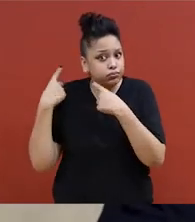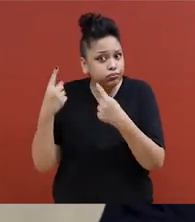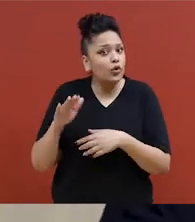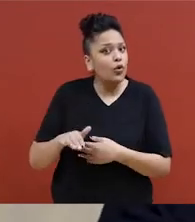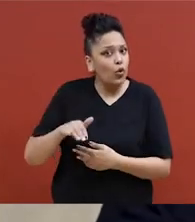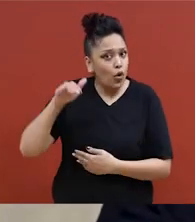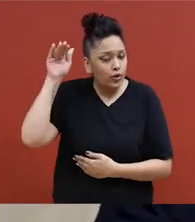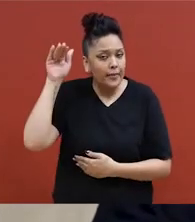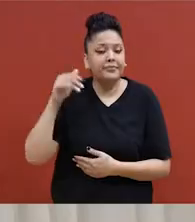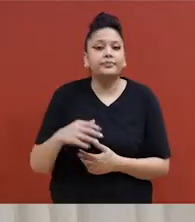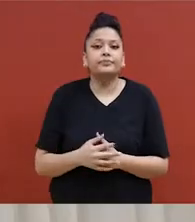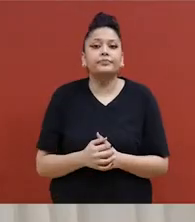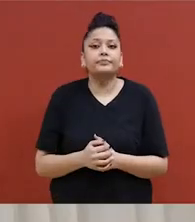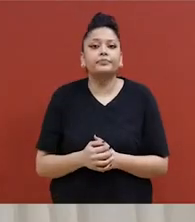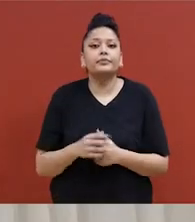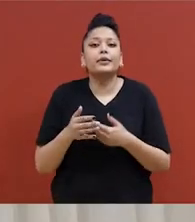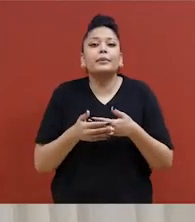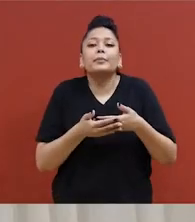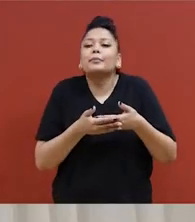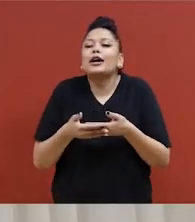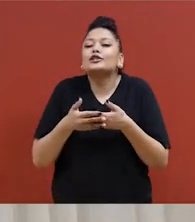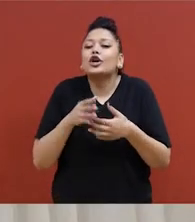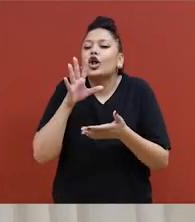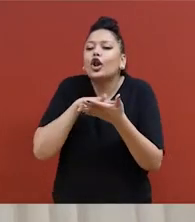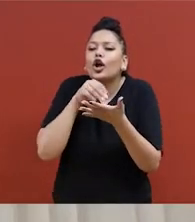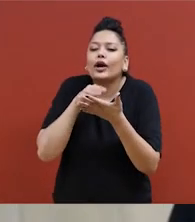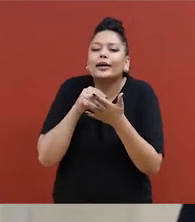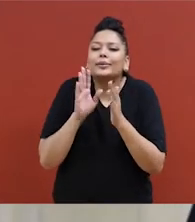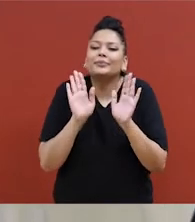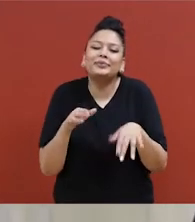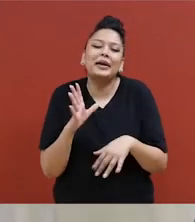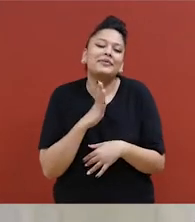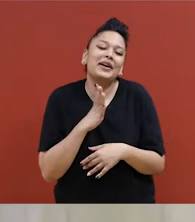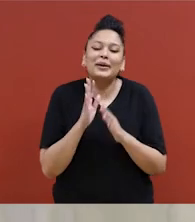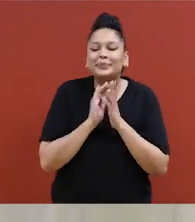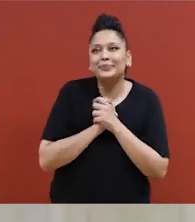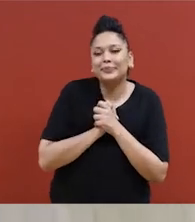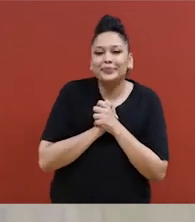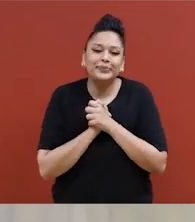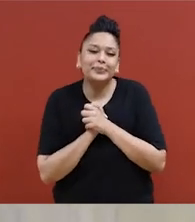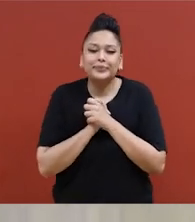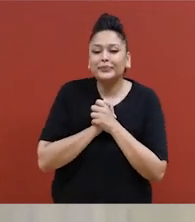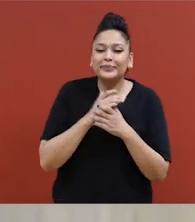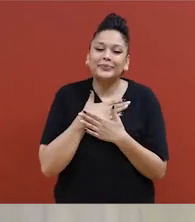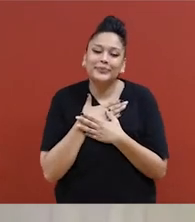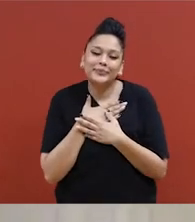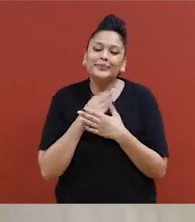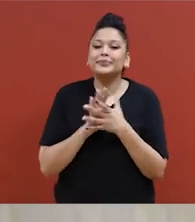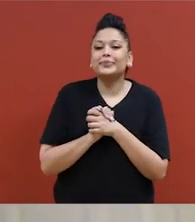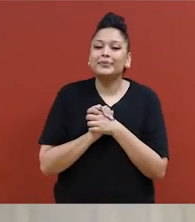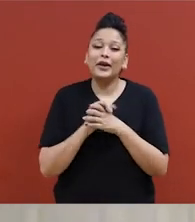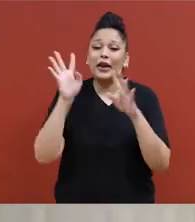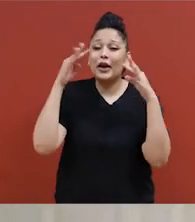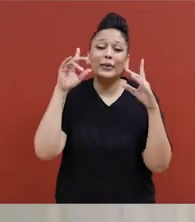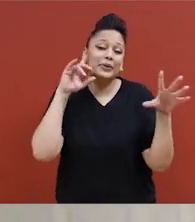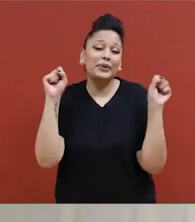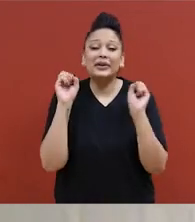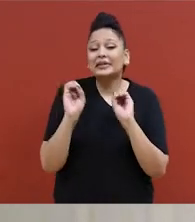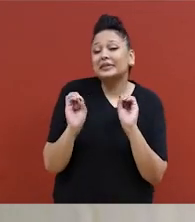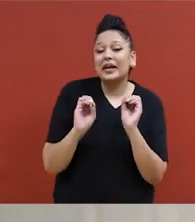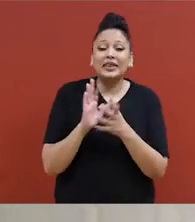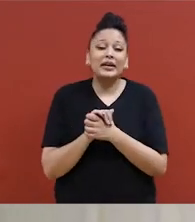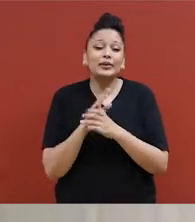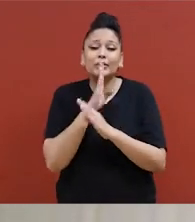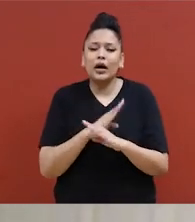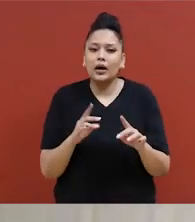Depuis qu'on est toutes petites, on nous dit de ne pas faire trop de bruit, de ne pas faire de scène. Et ce qu'on suggère en autodéfense des femmes ou